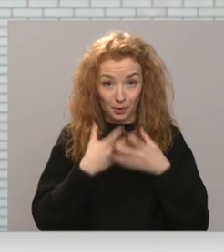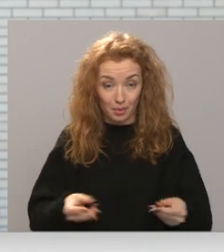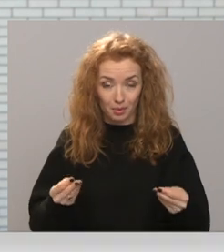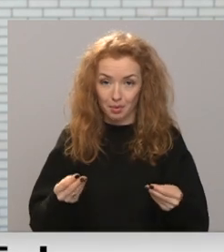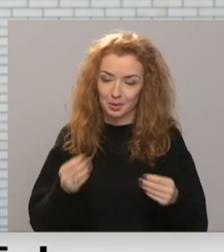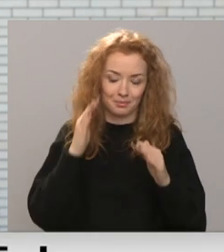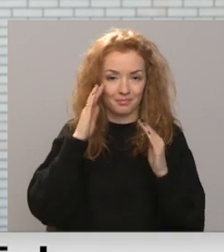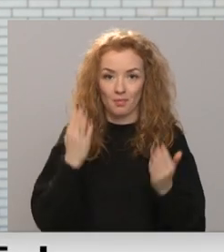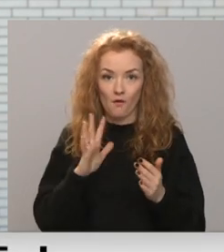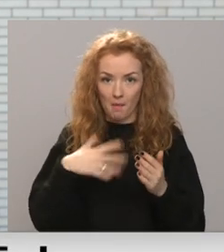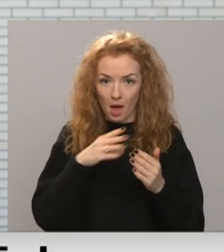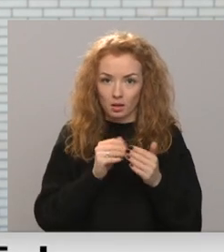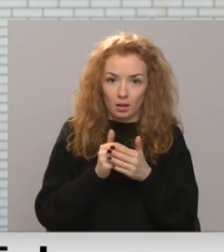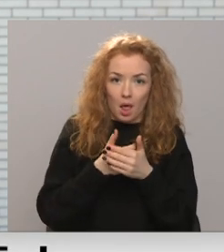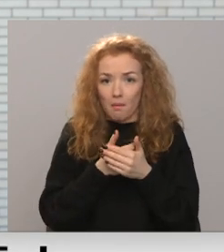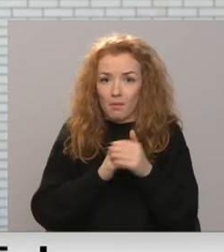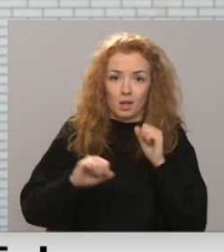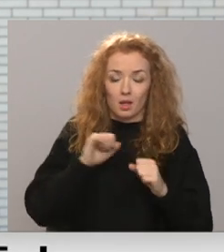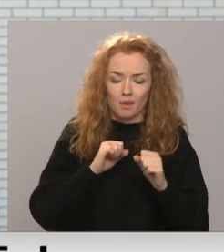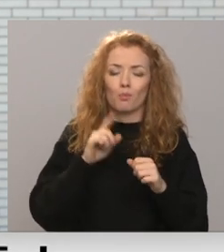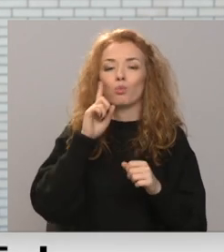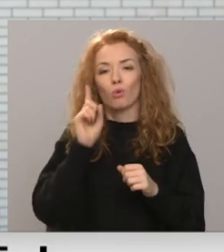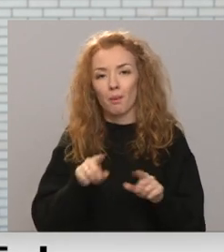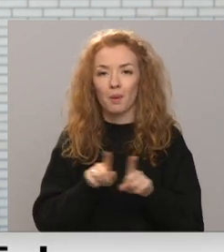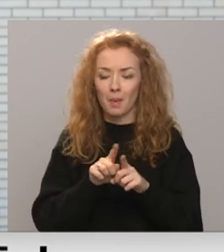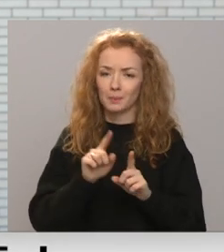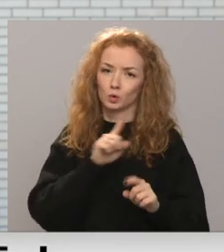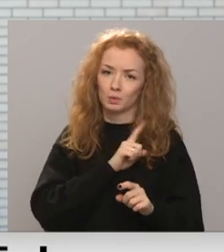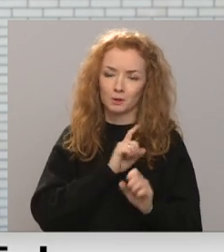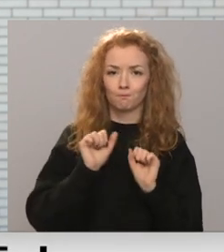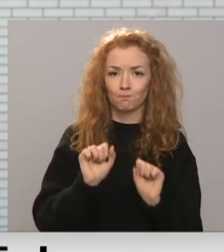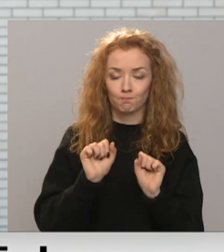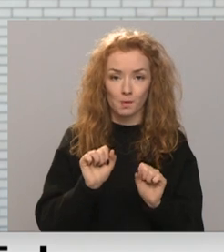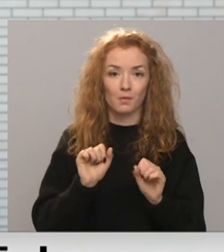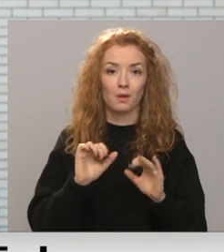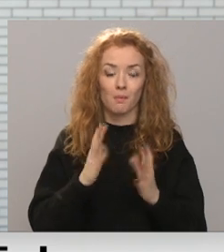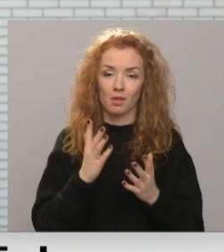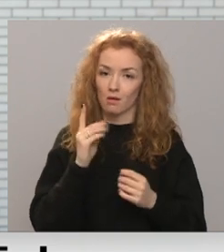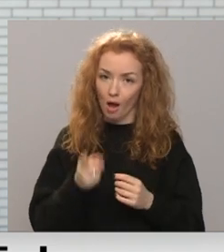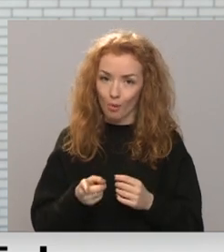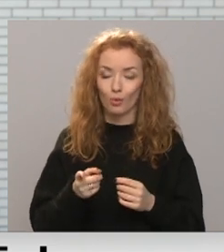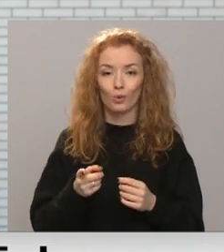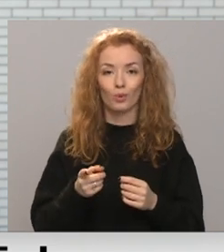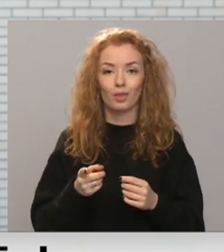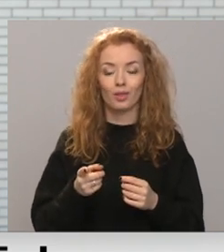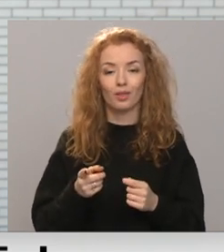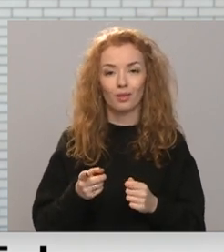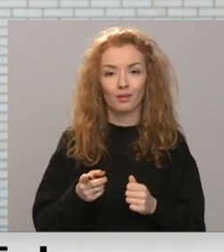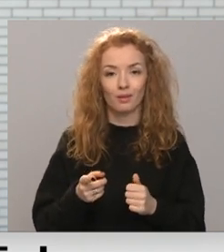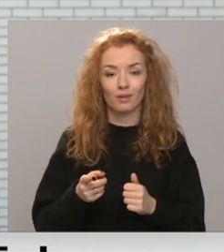nezinu, vai mēs slēpjoties kaut kur. Neprotams, jāizsargājās, tāpat ir. Vai jābūt ir, kā saka,